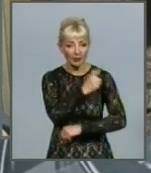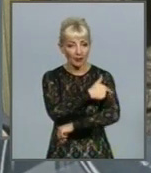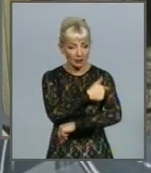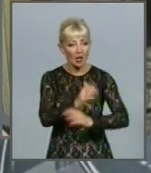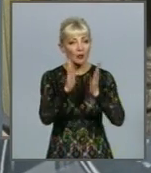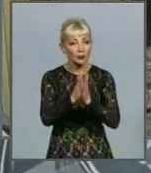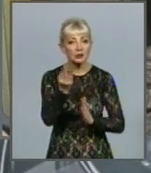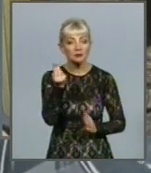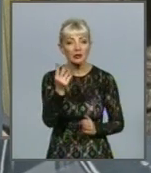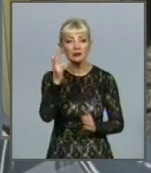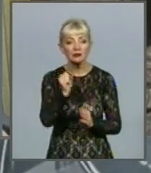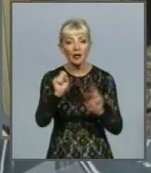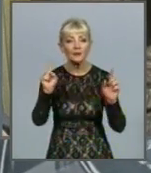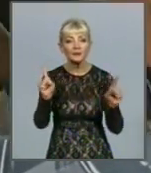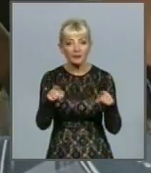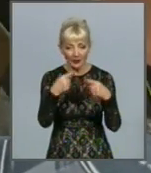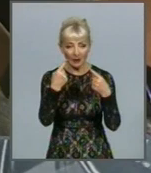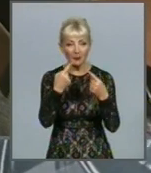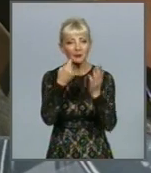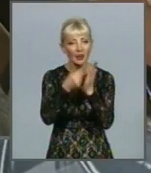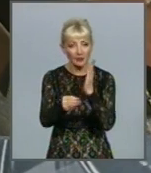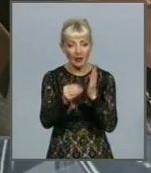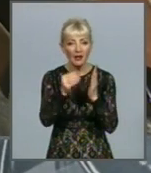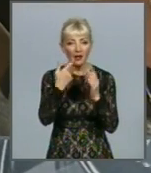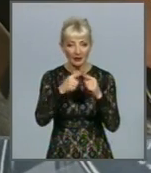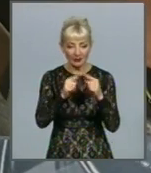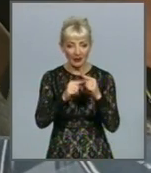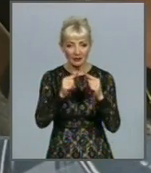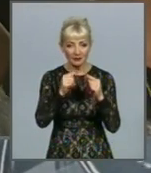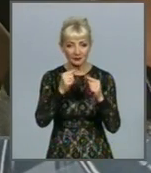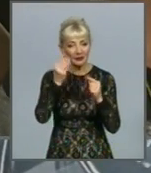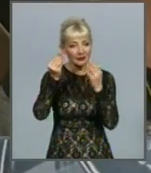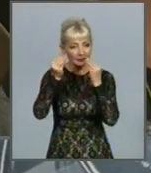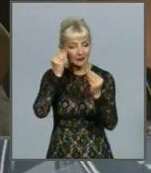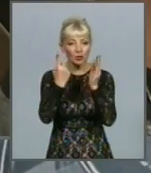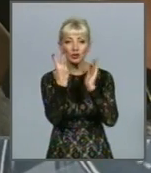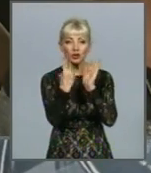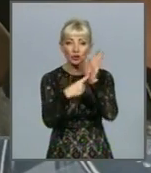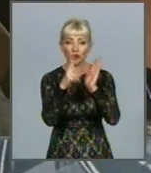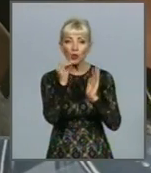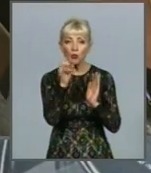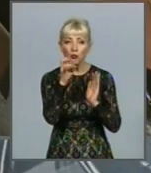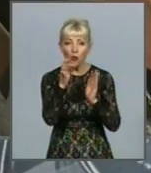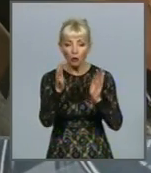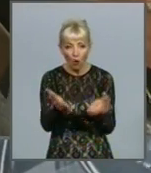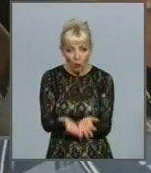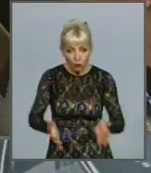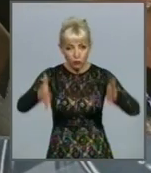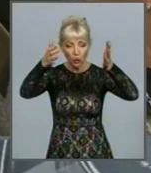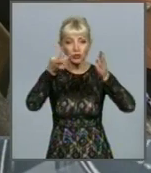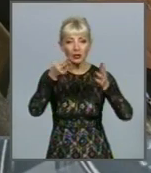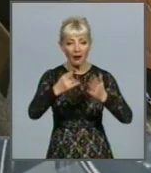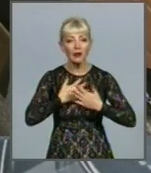срідства на приобретення йомкості для скраплених газів. Є вважаю в виду шестикубові бочки для кислорода